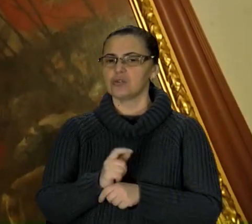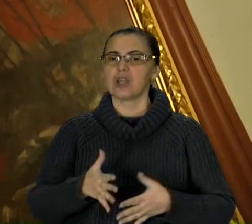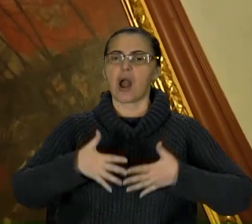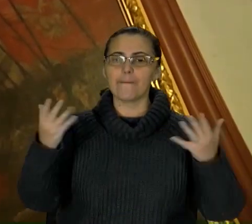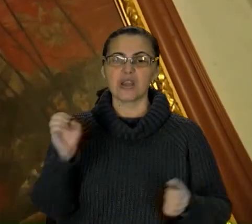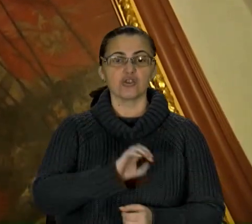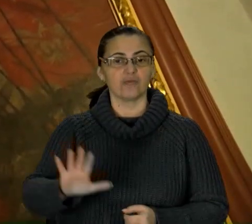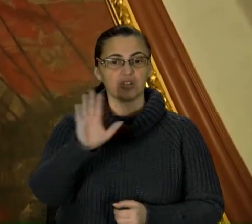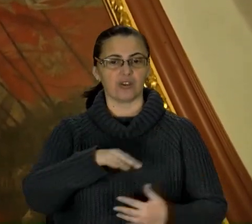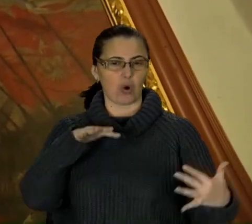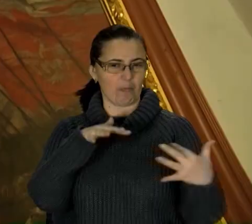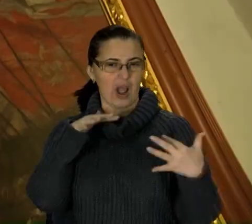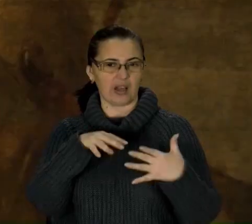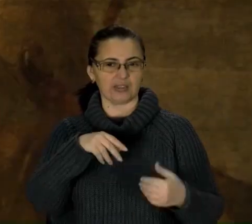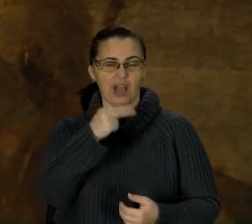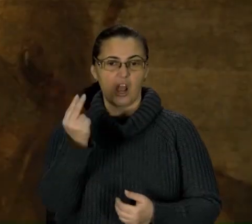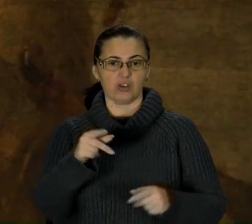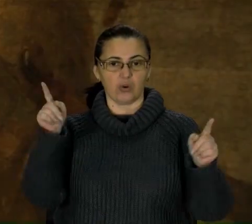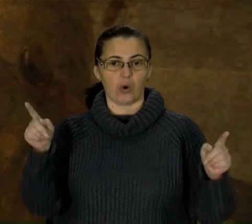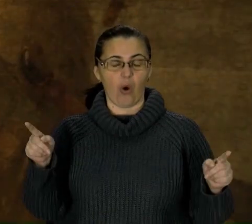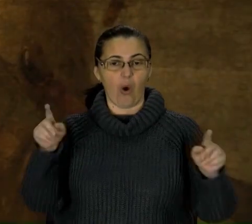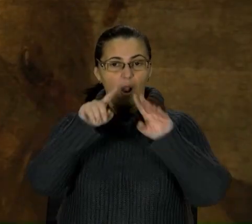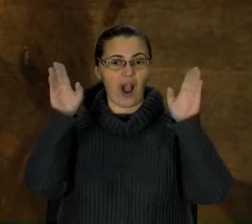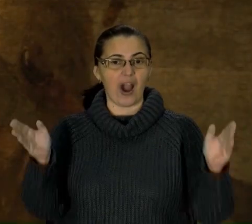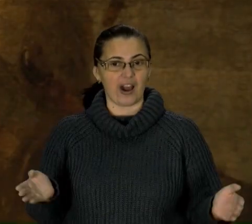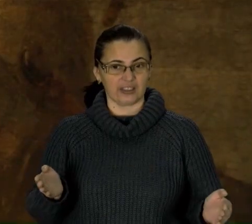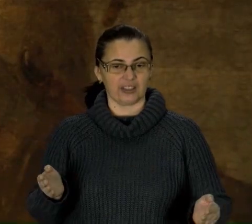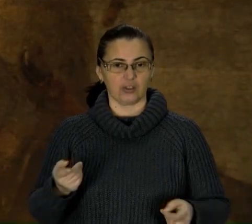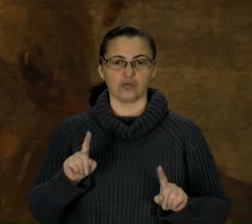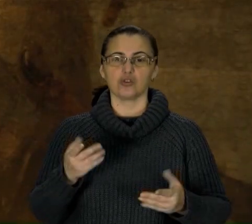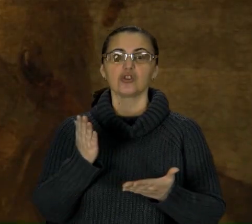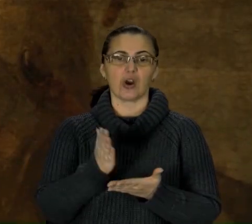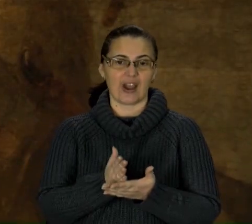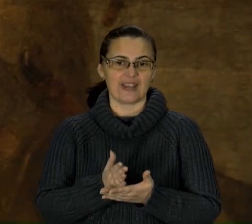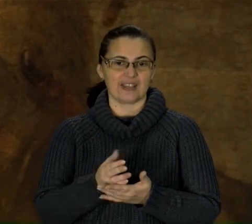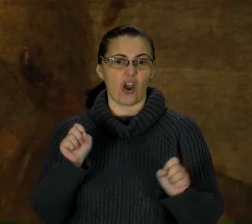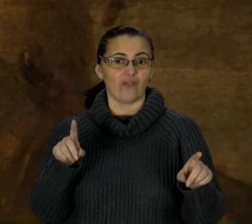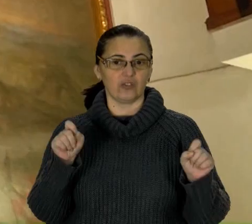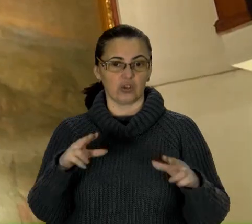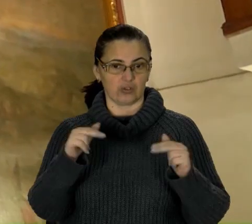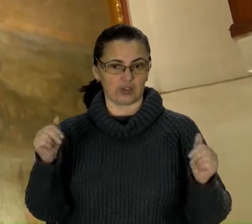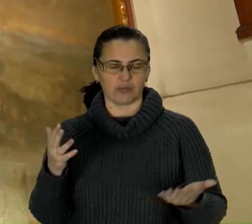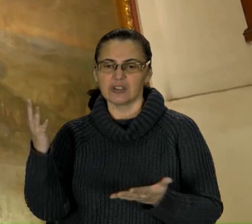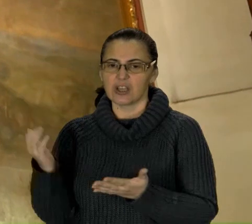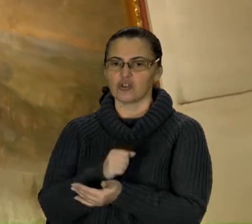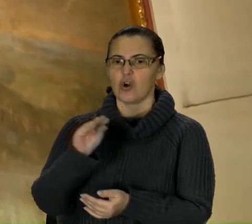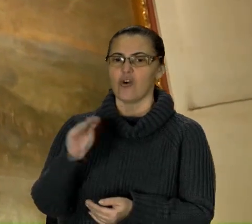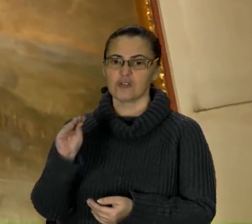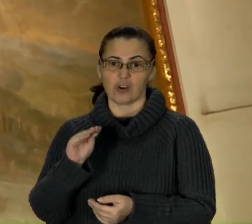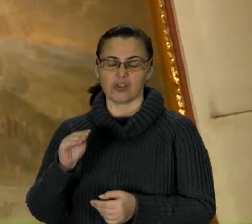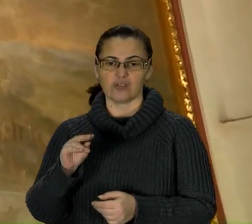якою зараз можна помилуватись у Золочівському замку, відшукав у закинутому Жоківському костелі. Костел був